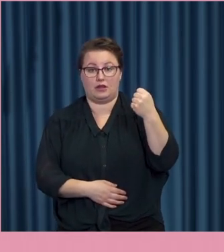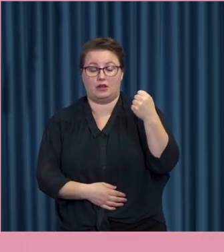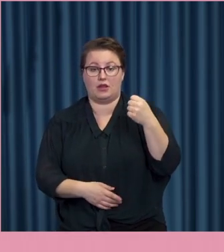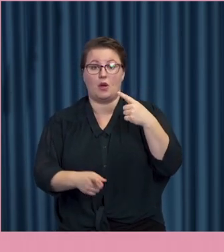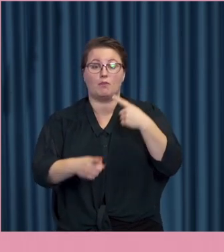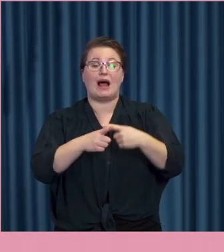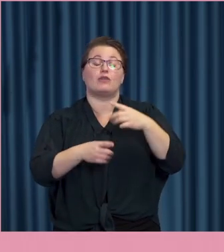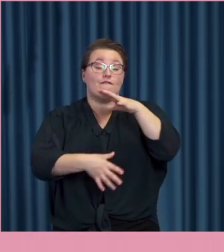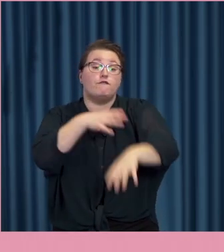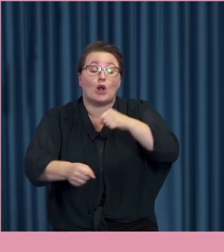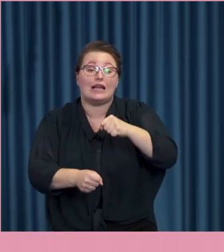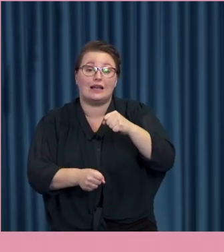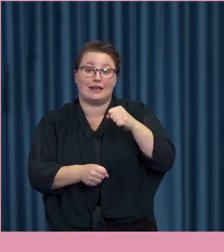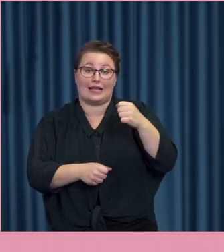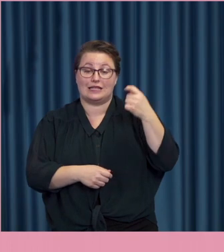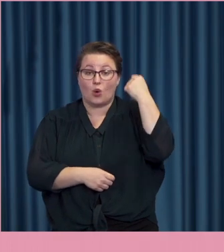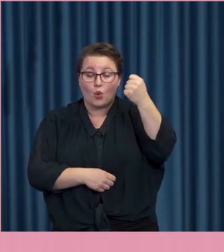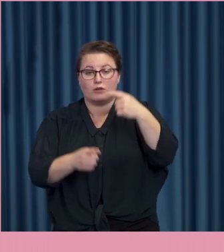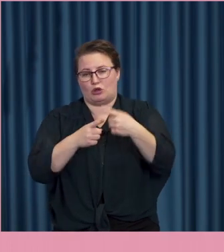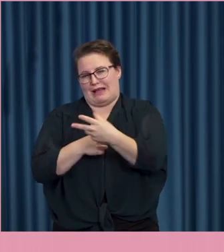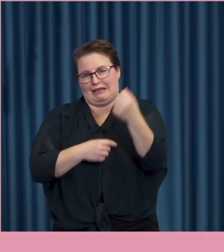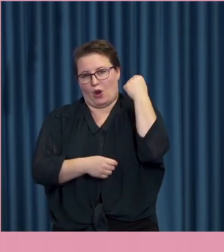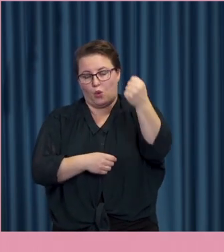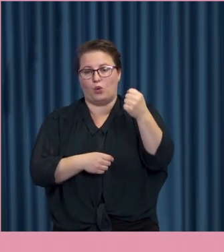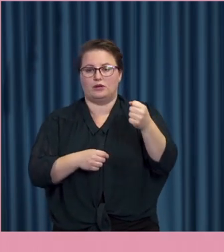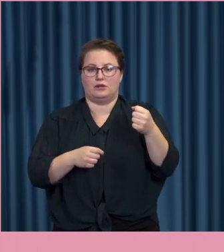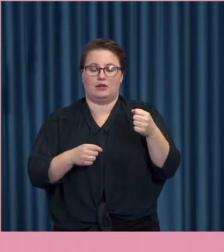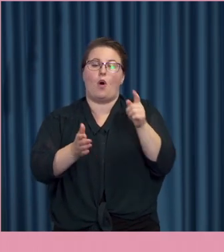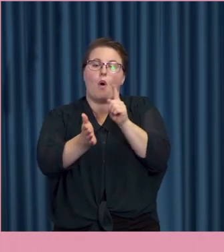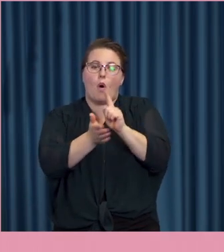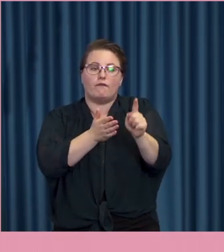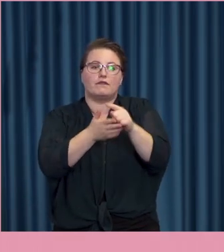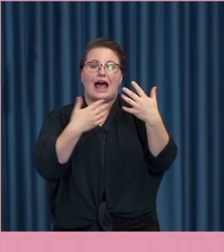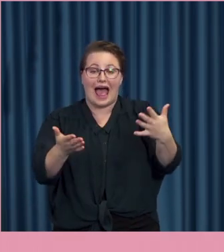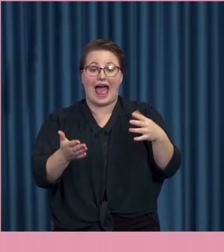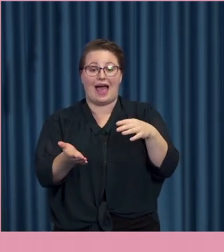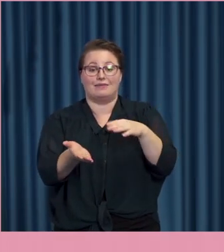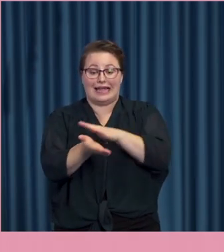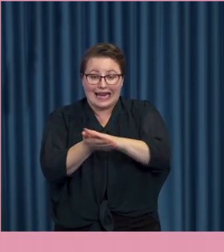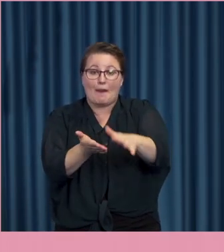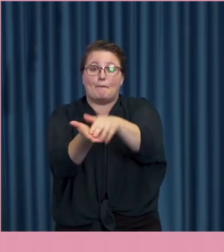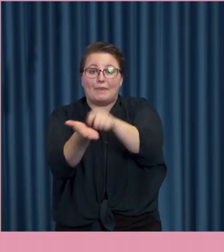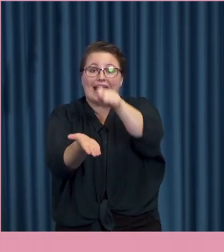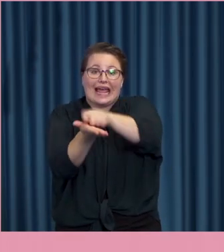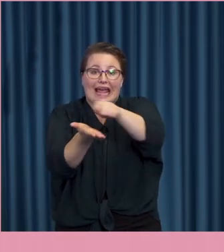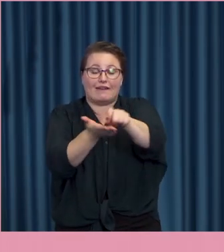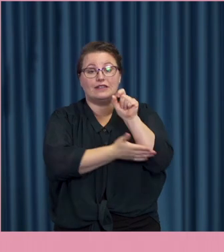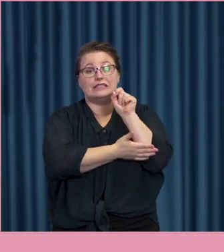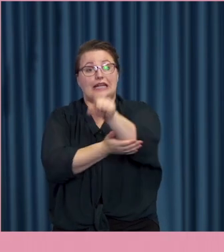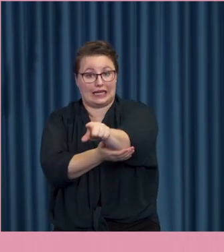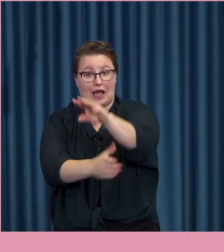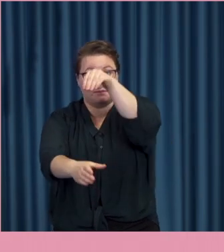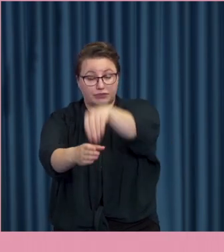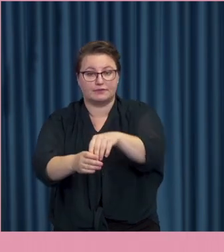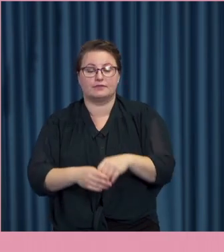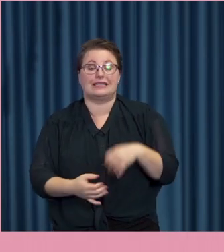våldtäktshot och andra typer av hot som delvis skedde genom skickade fysiska brev. En person